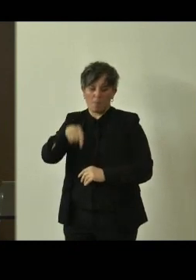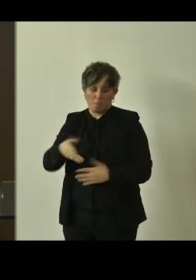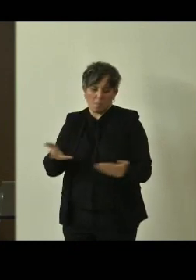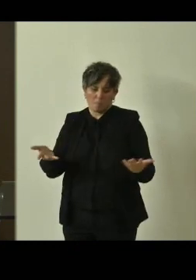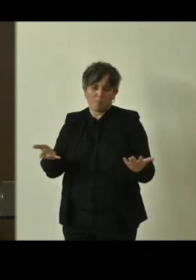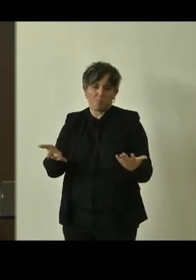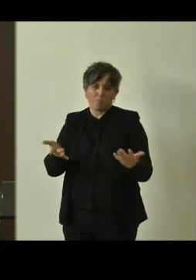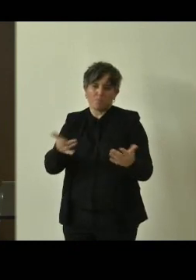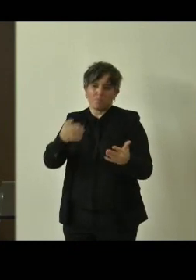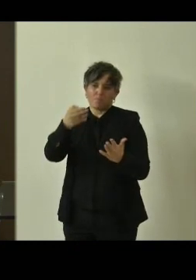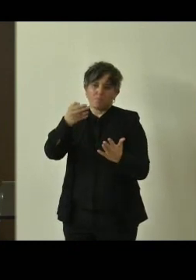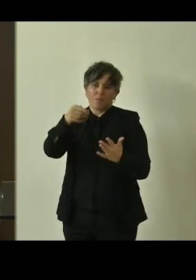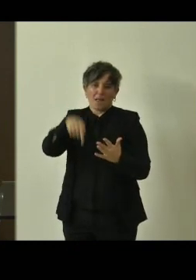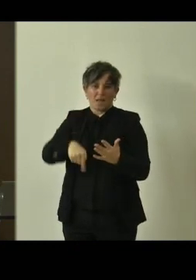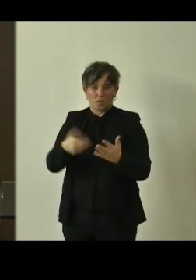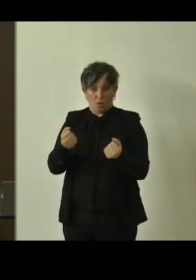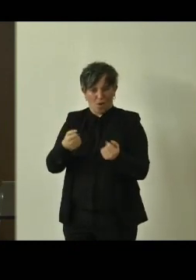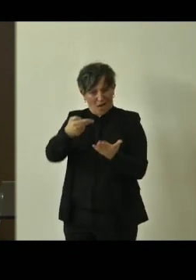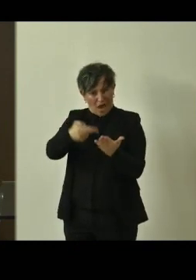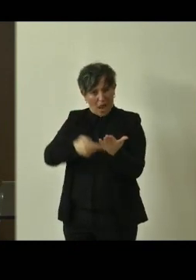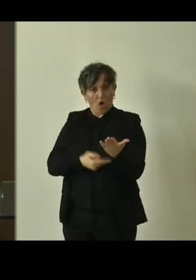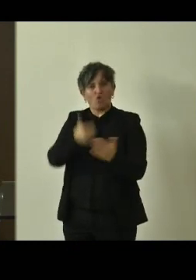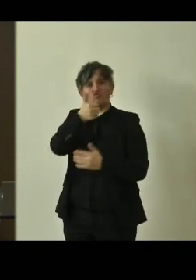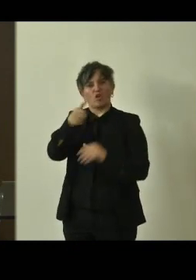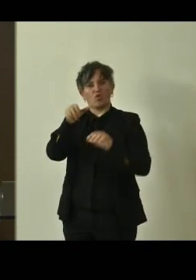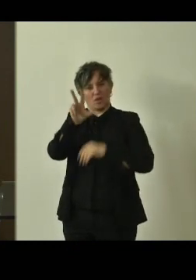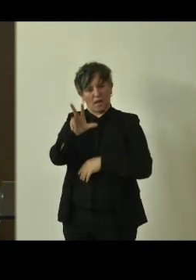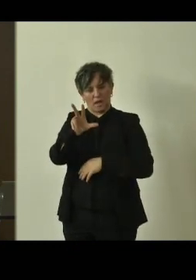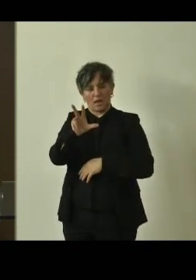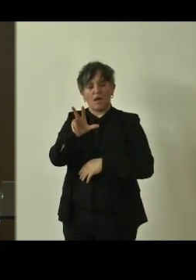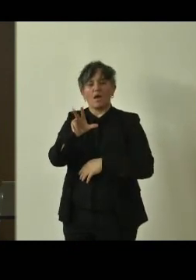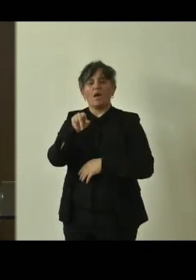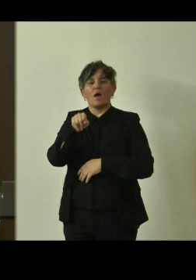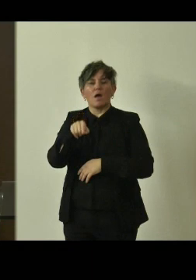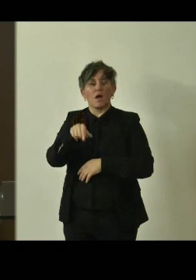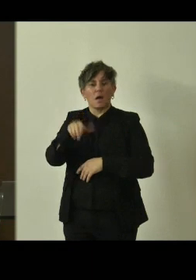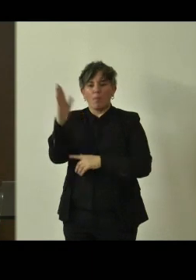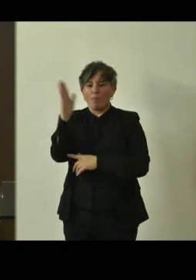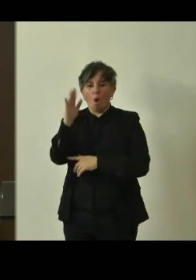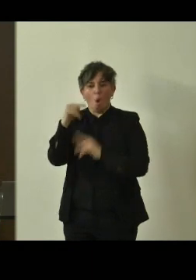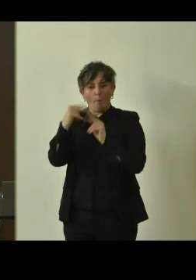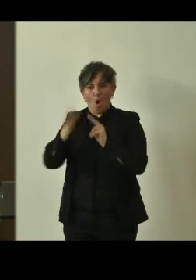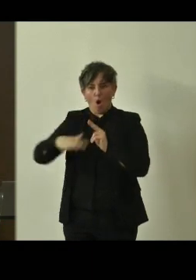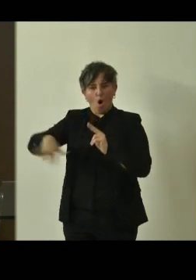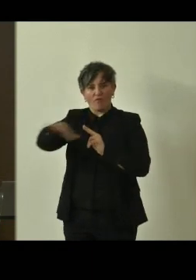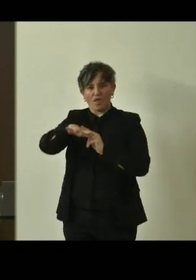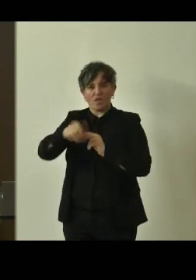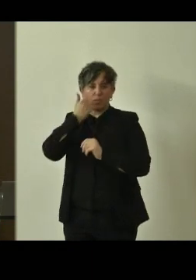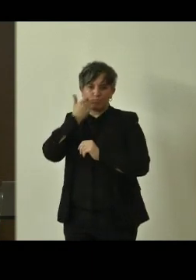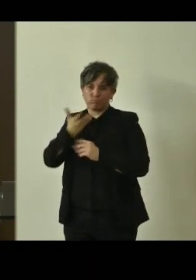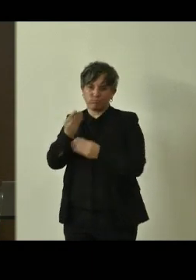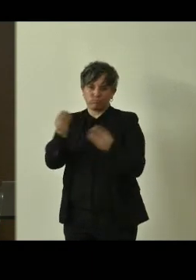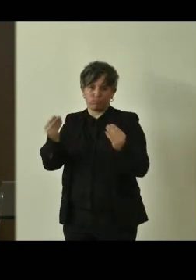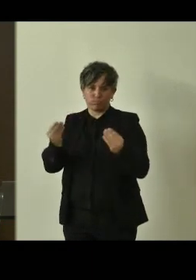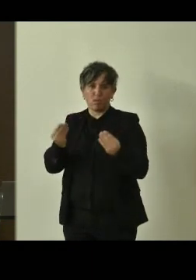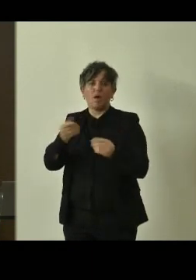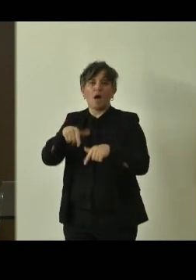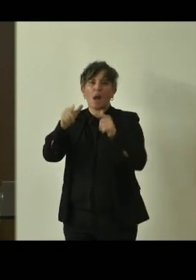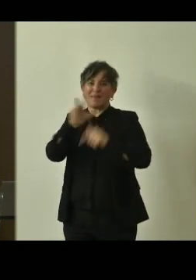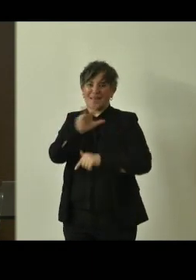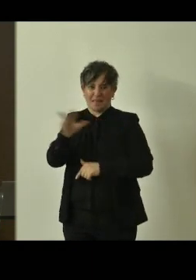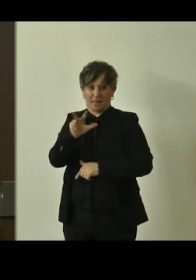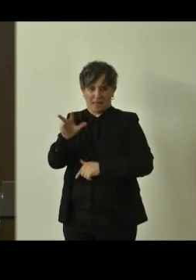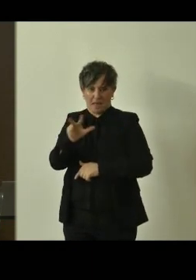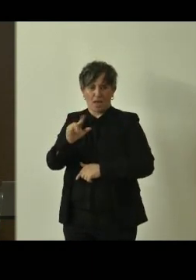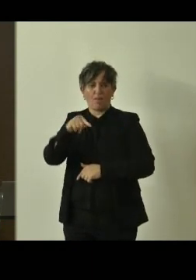cancellazioni 103, la provincia di Bologna ha il numero più alto di presenze, 33, poi